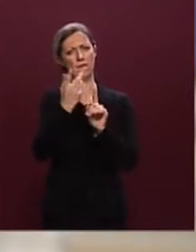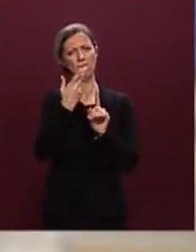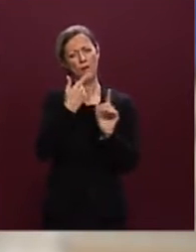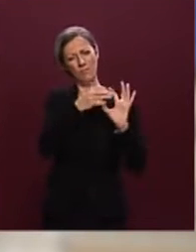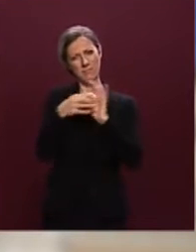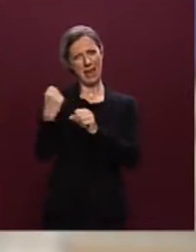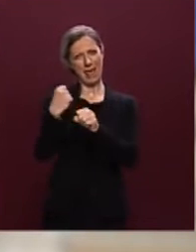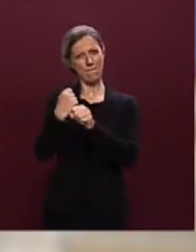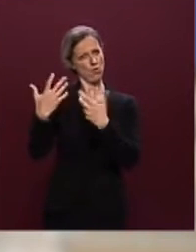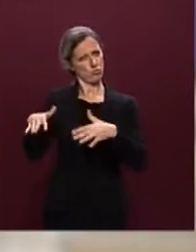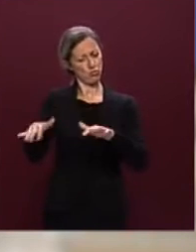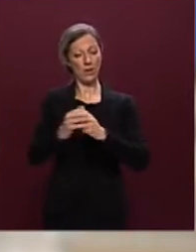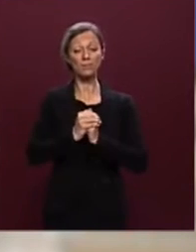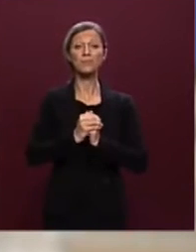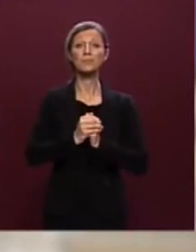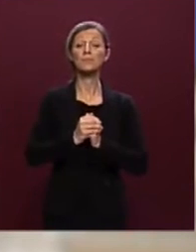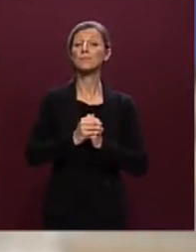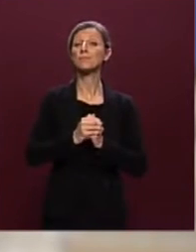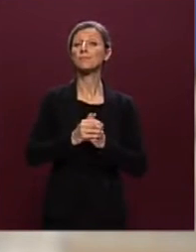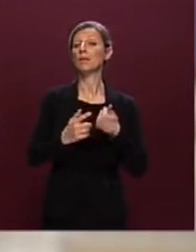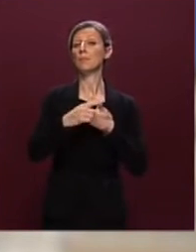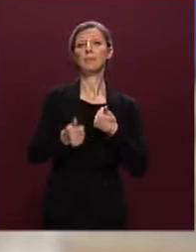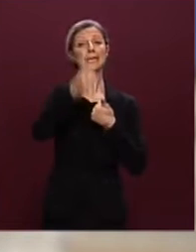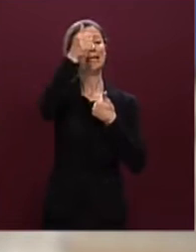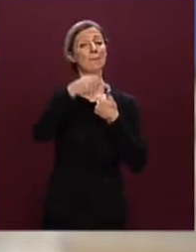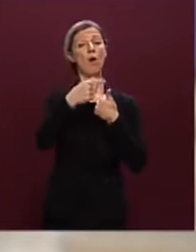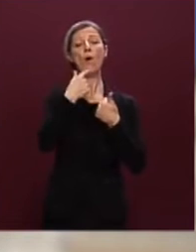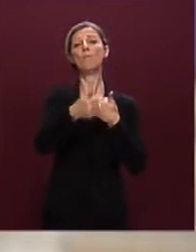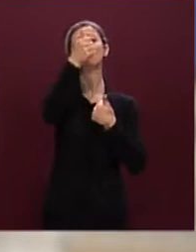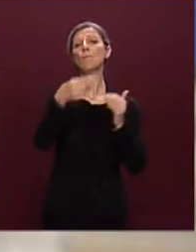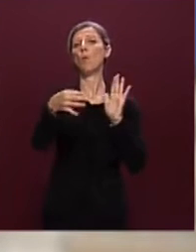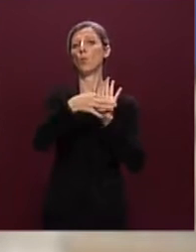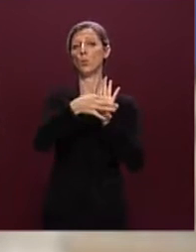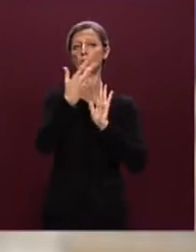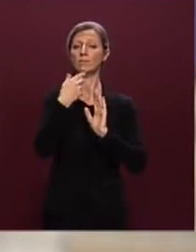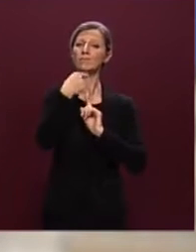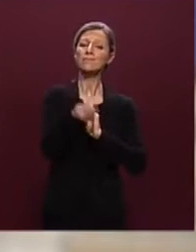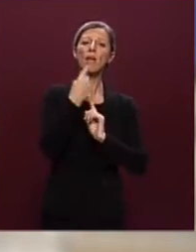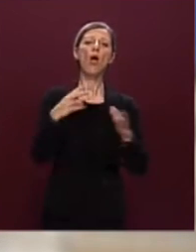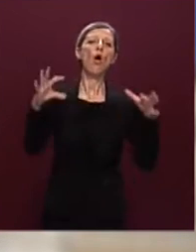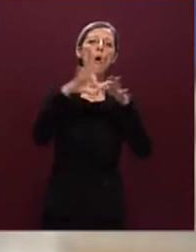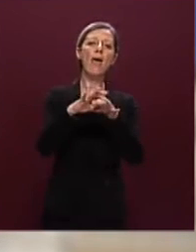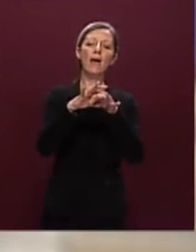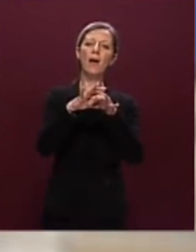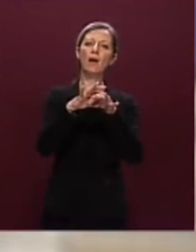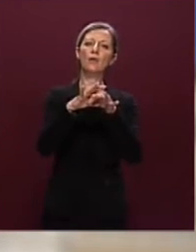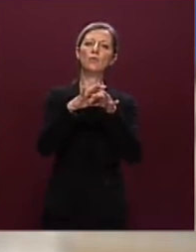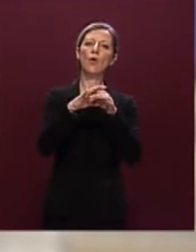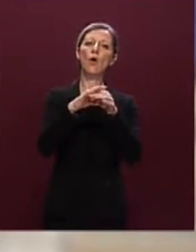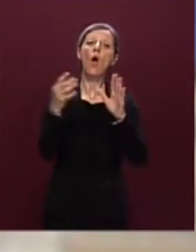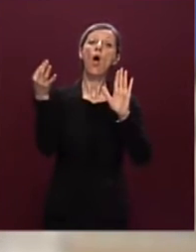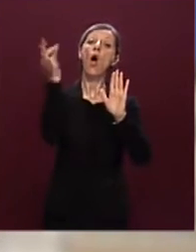lavoro che abbiamo messo in campo. Partirei evidentemente dal primo punto, che è quello collegato al raggiungimento degli